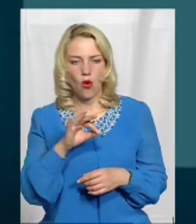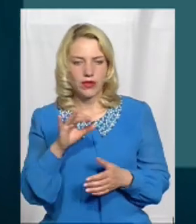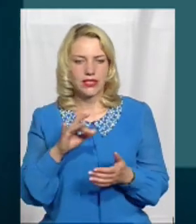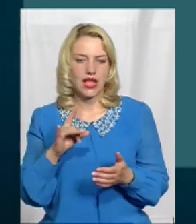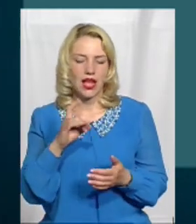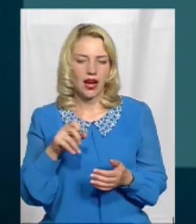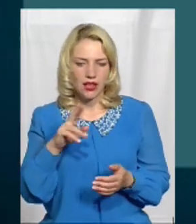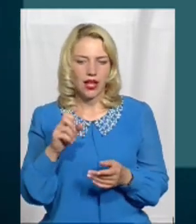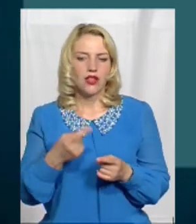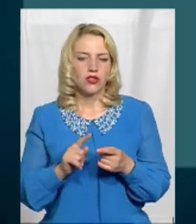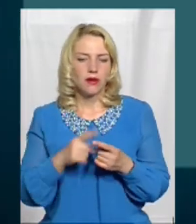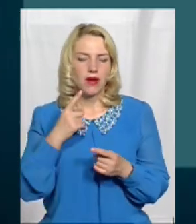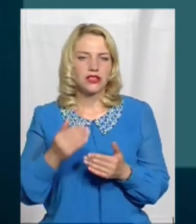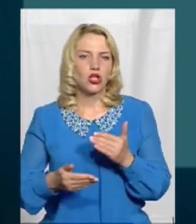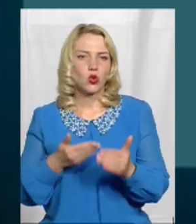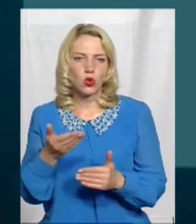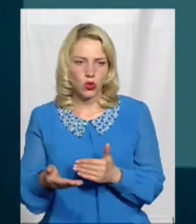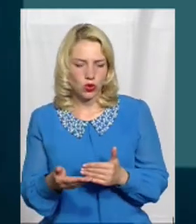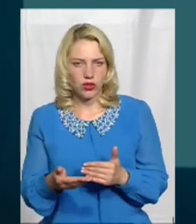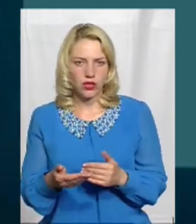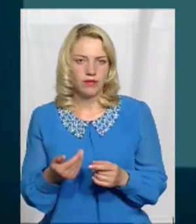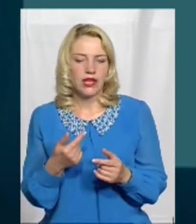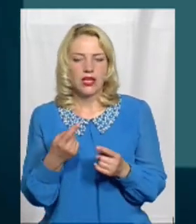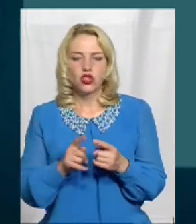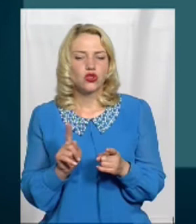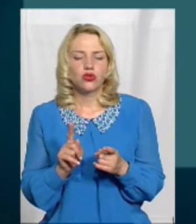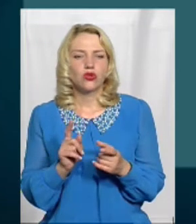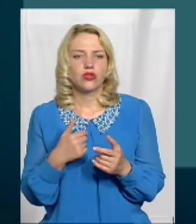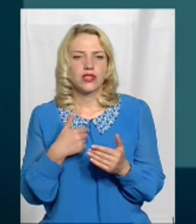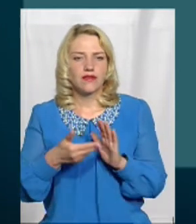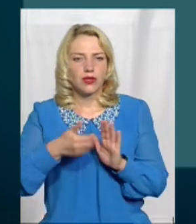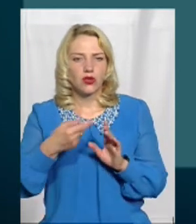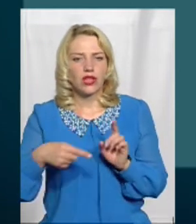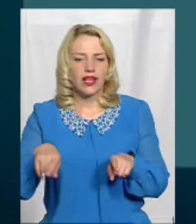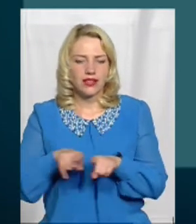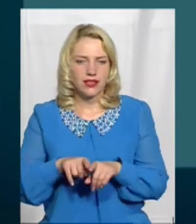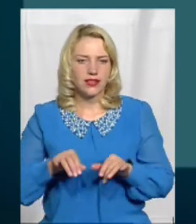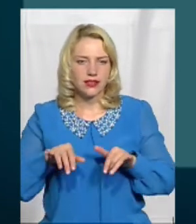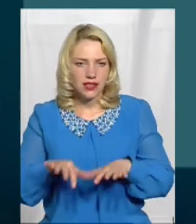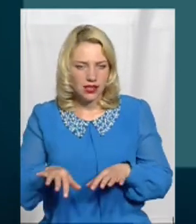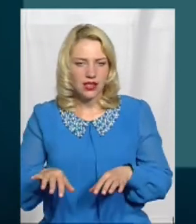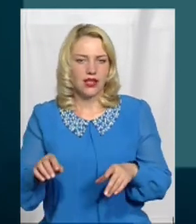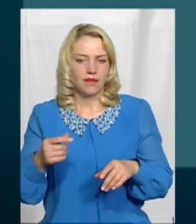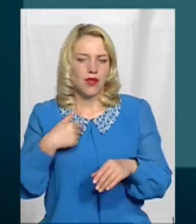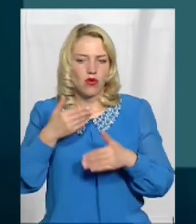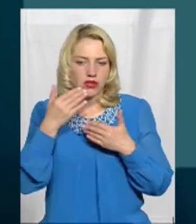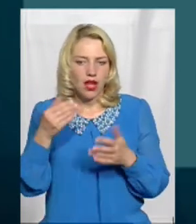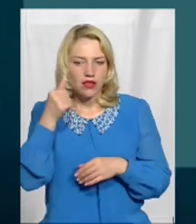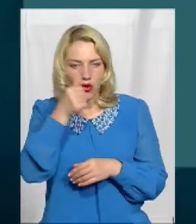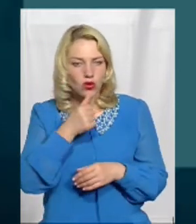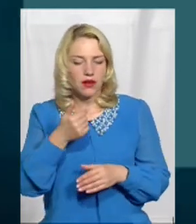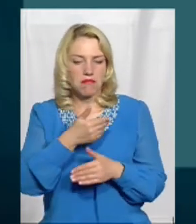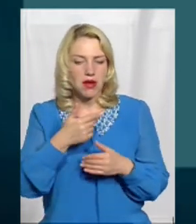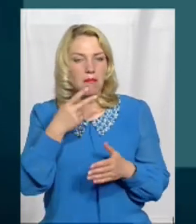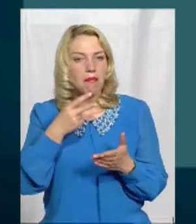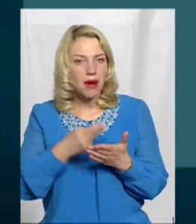напрямку Що нас спонукало до наших таких дій? Ну, по-перше, останні роки, мабуть, ми бачимо, що